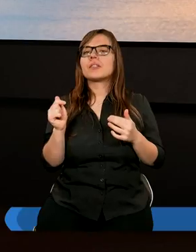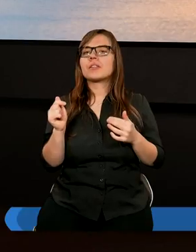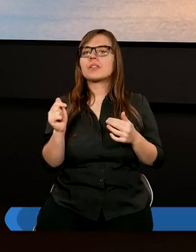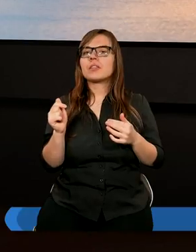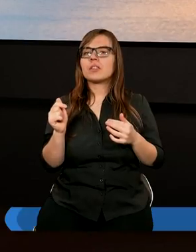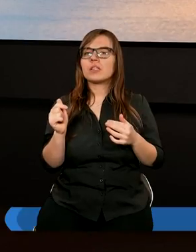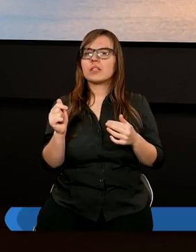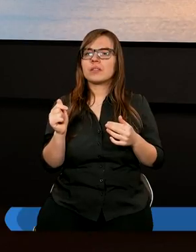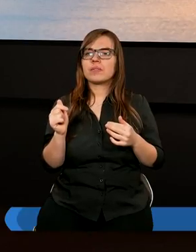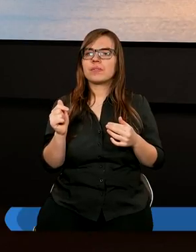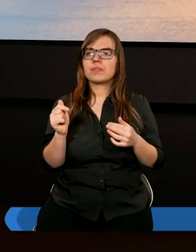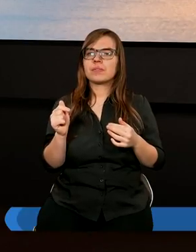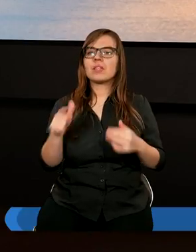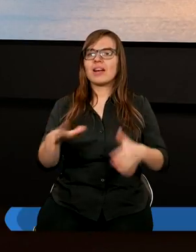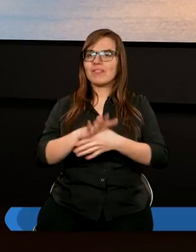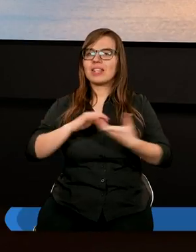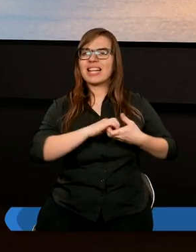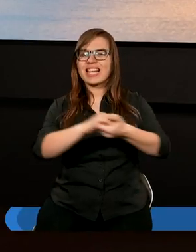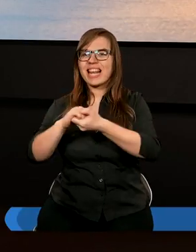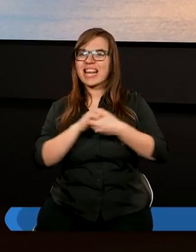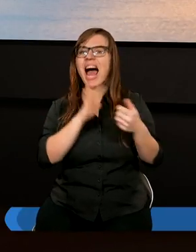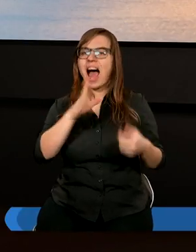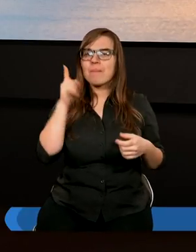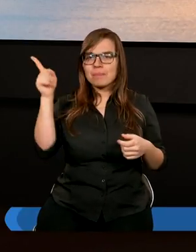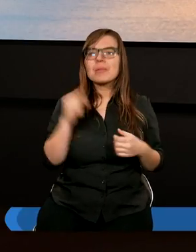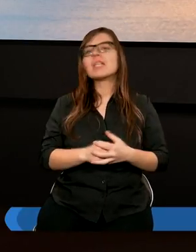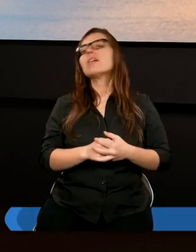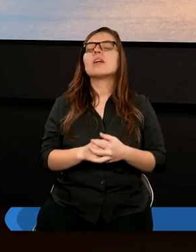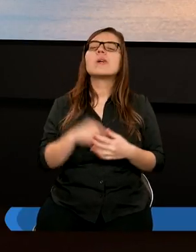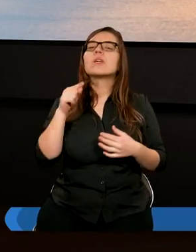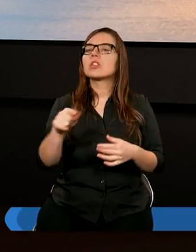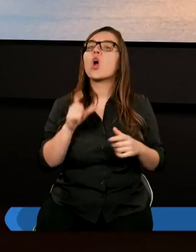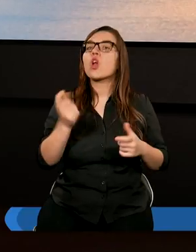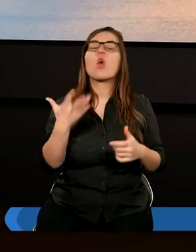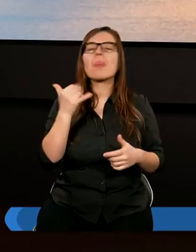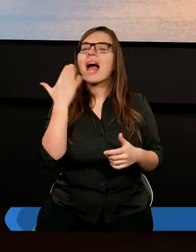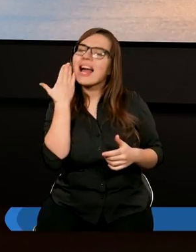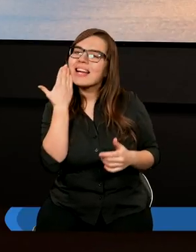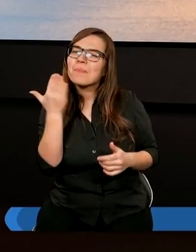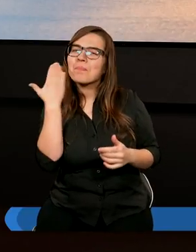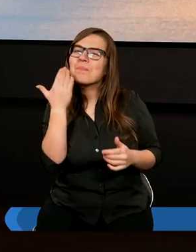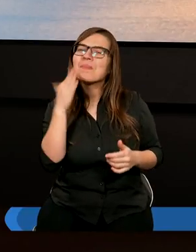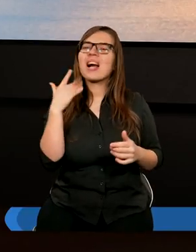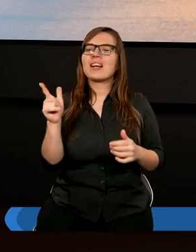Stanach Zjednoczonych, okazuje się, że to, co najbardziej